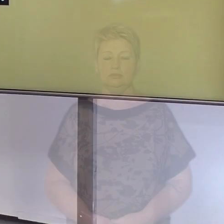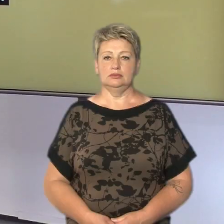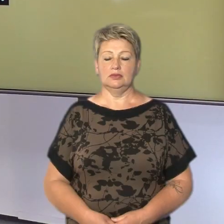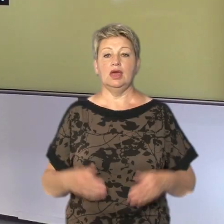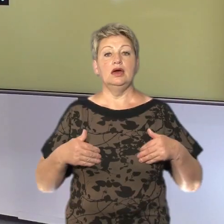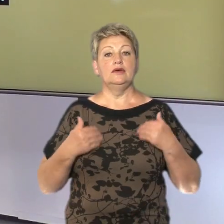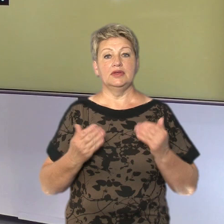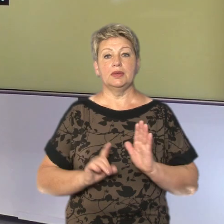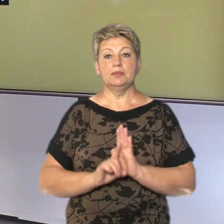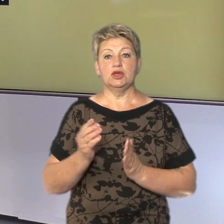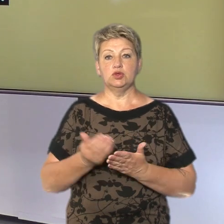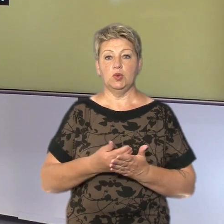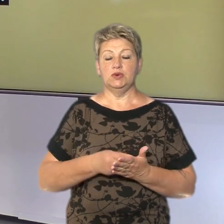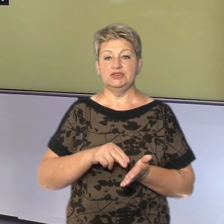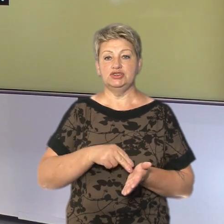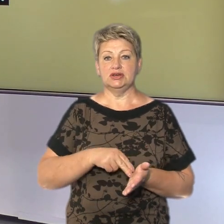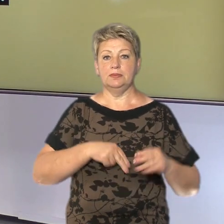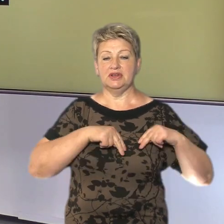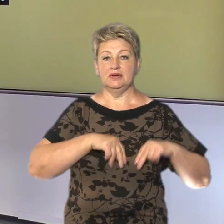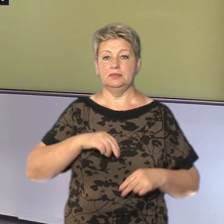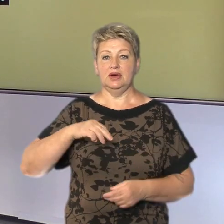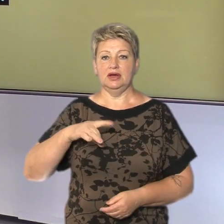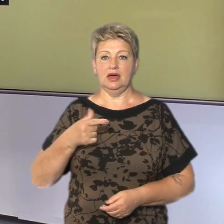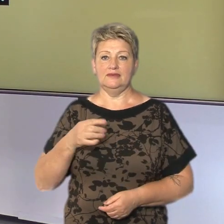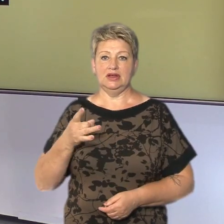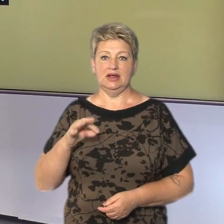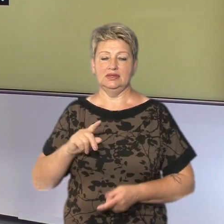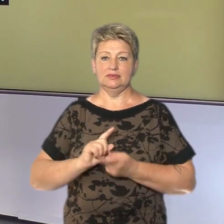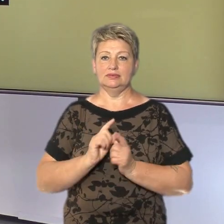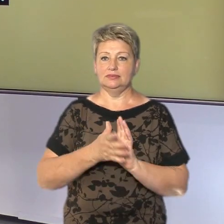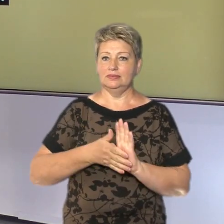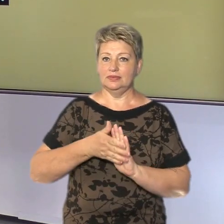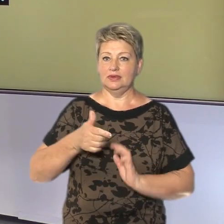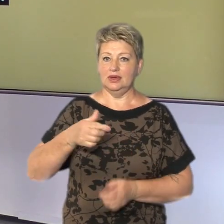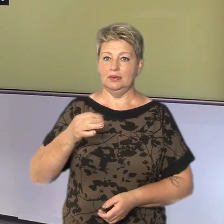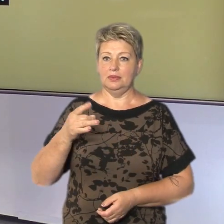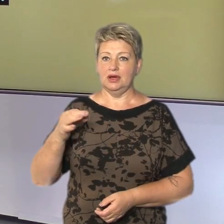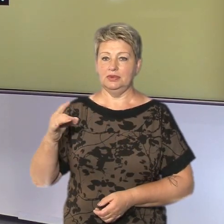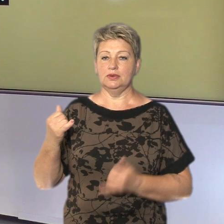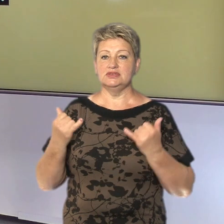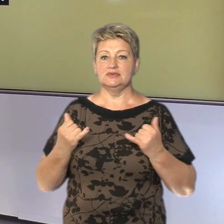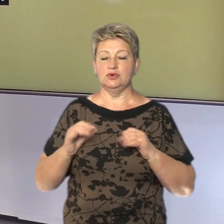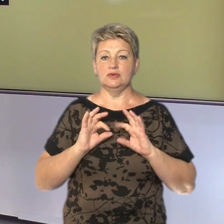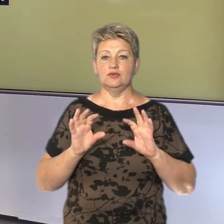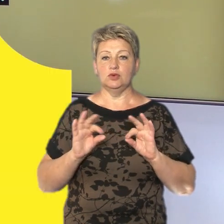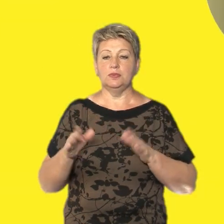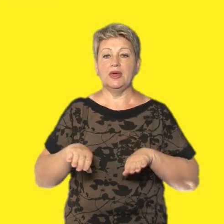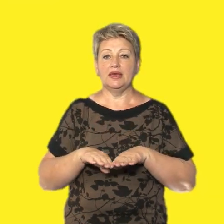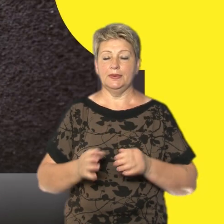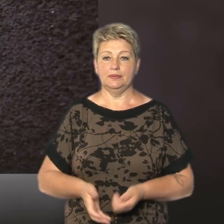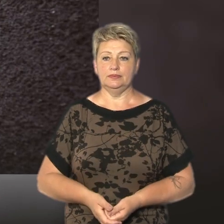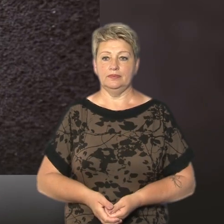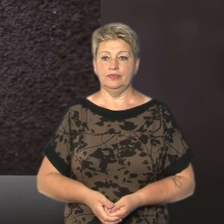Вітаю час новин на Суспільному Черкаси. В студії працює Марія Гаврилян, Жастова мова, Галина Абраменко. Сьогодні випуску дізнаєтеся про таке.